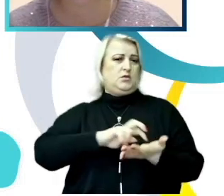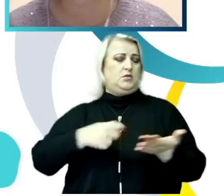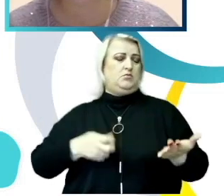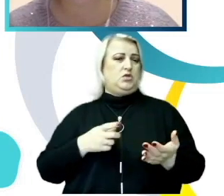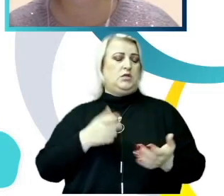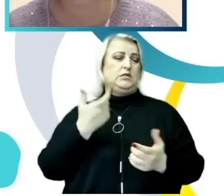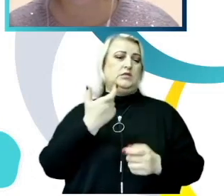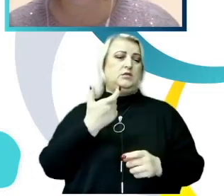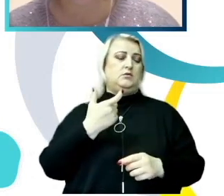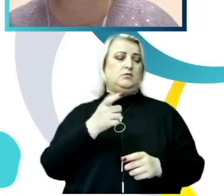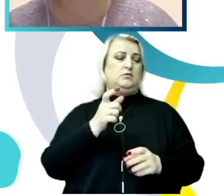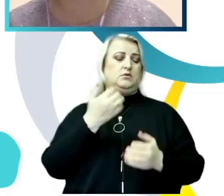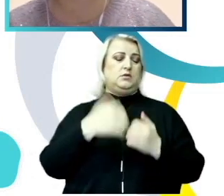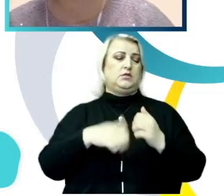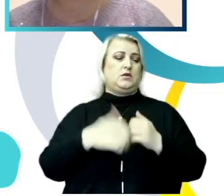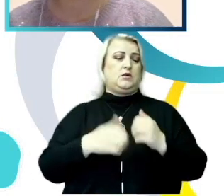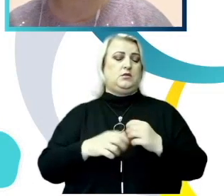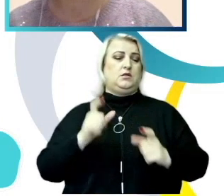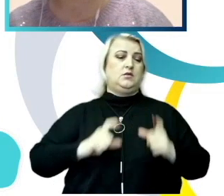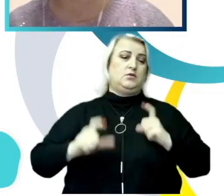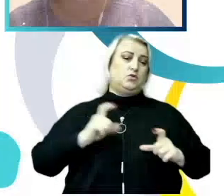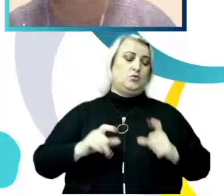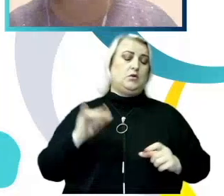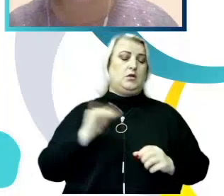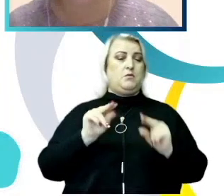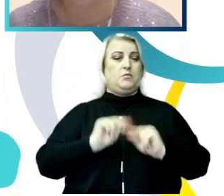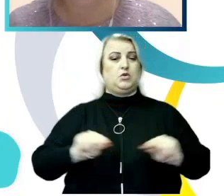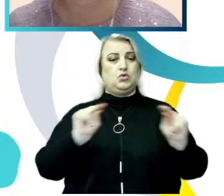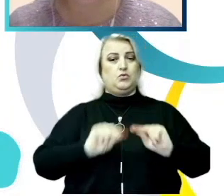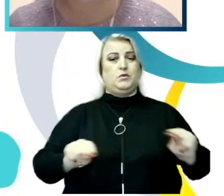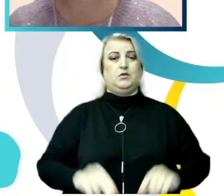a profesorului. Atât din partea mea. Mulțumesc, Alina.